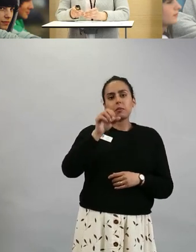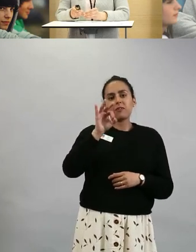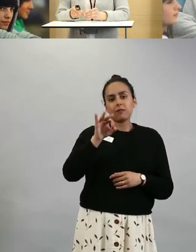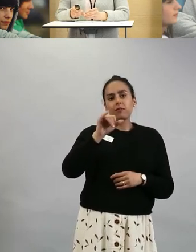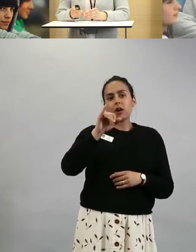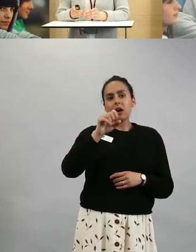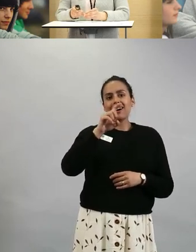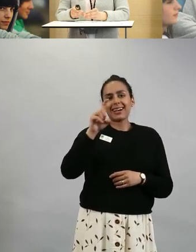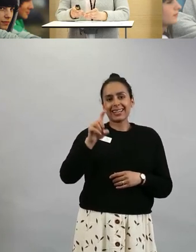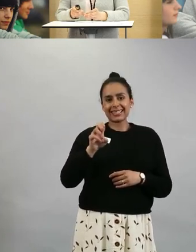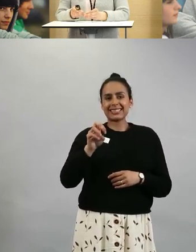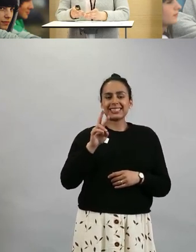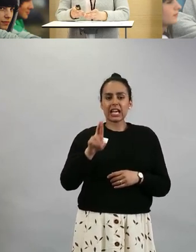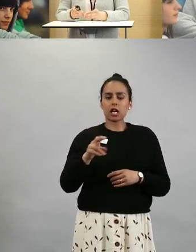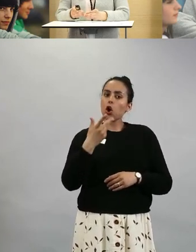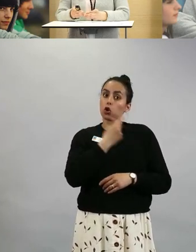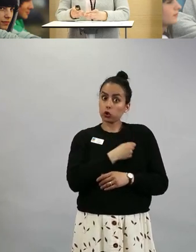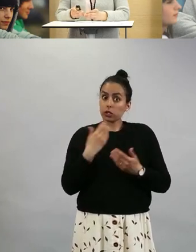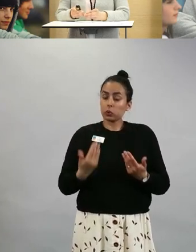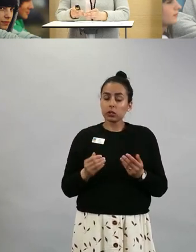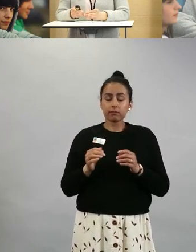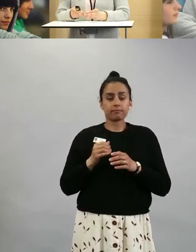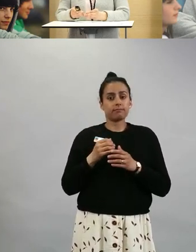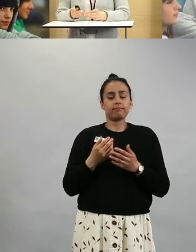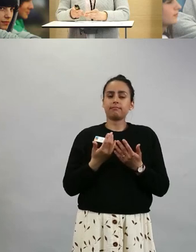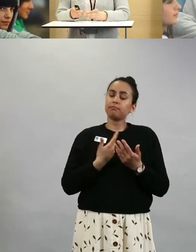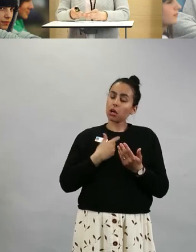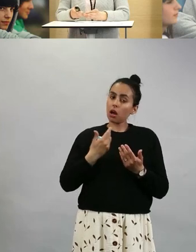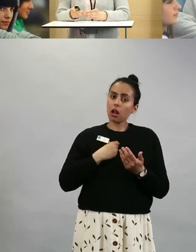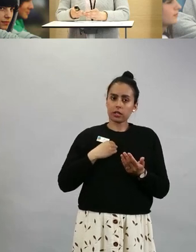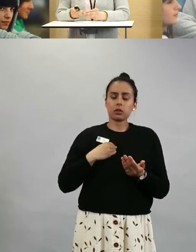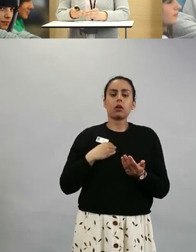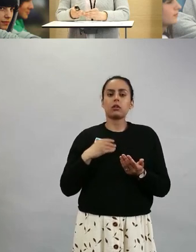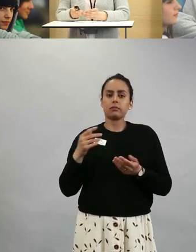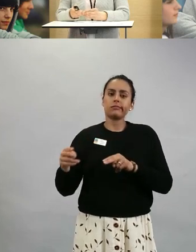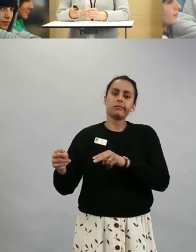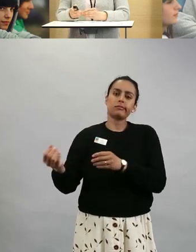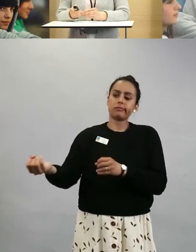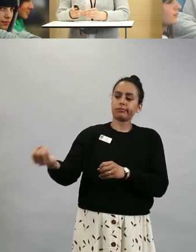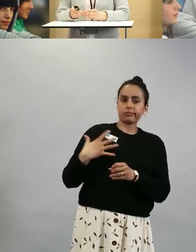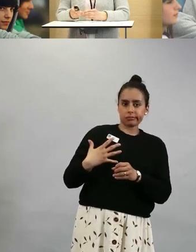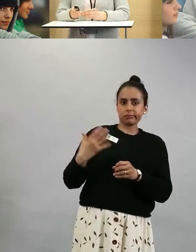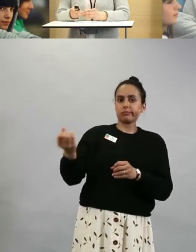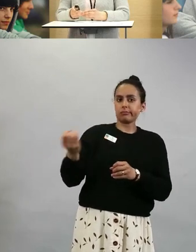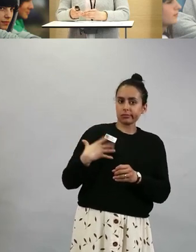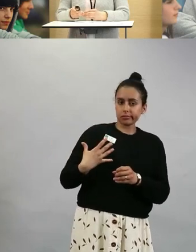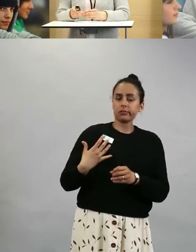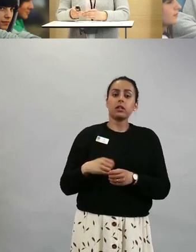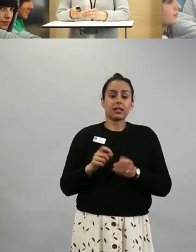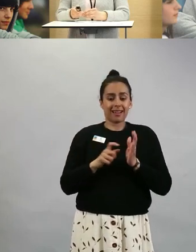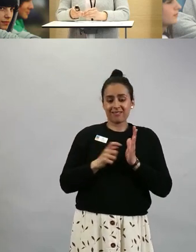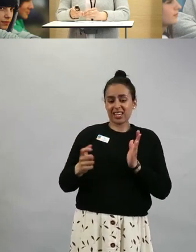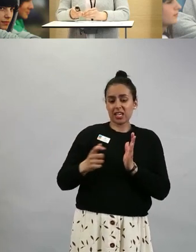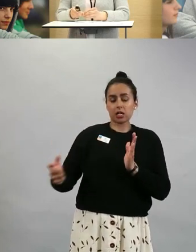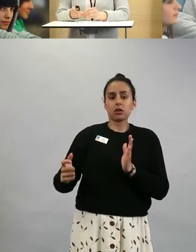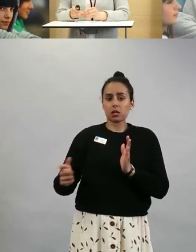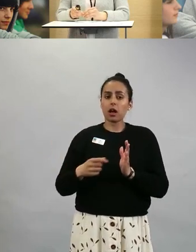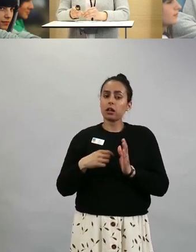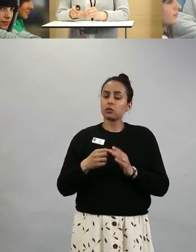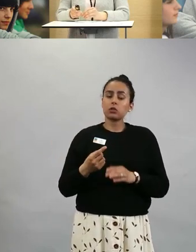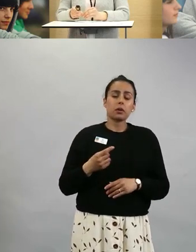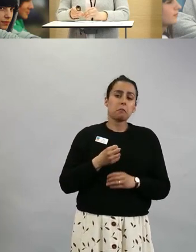erittäin isoja määriä ja viikoittain tulee useita satoja tuhansia